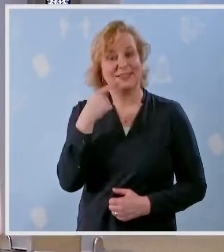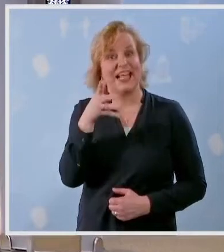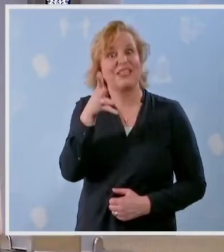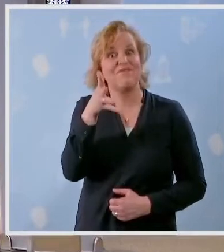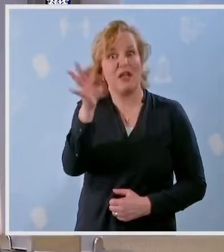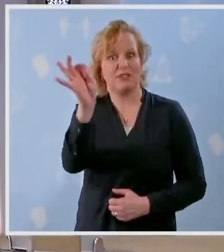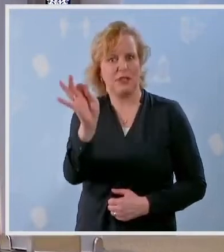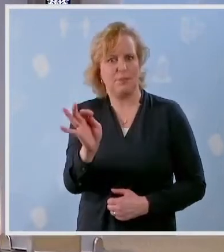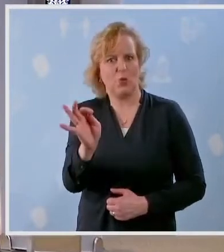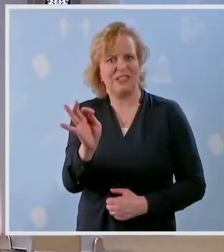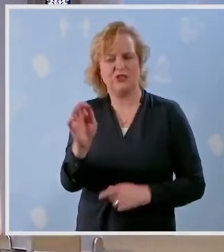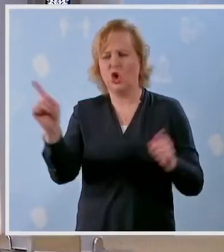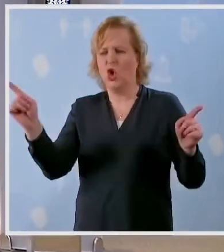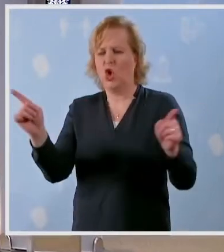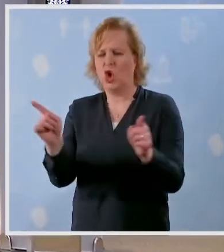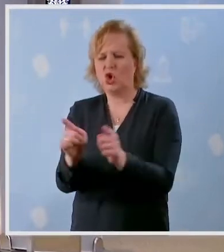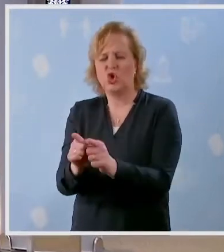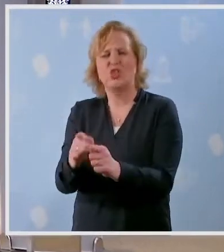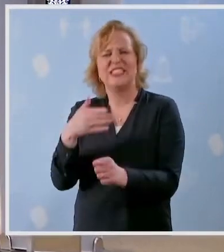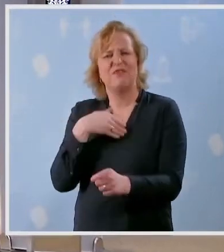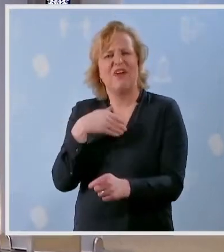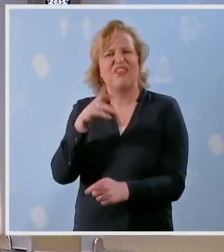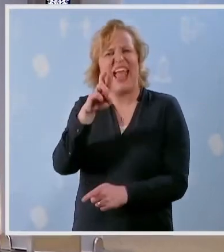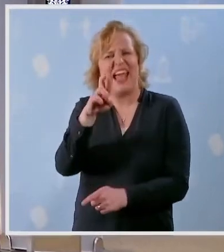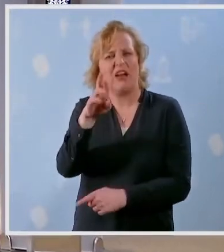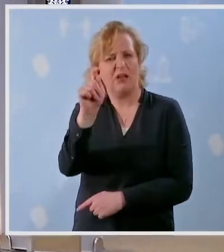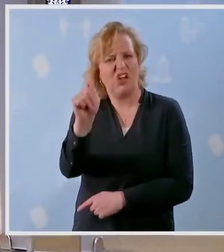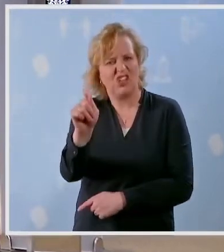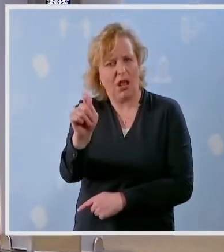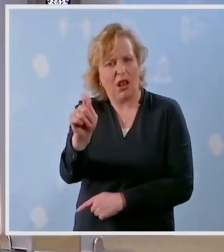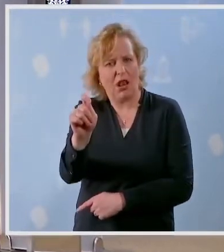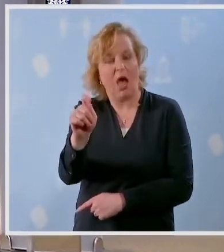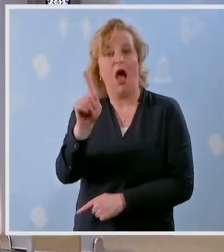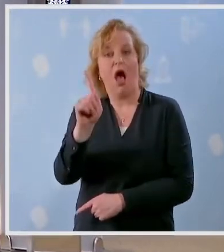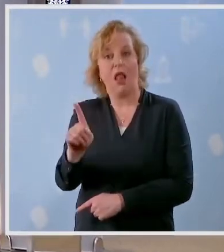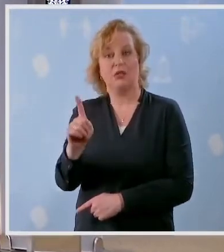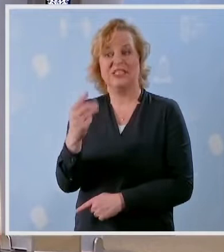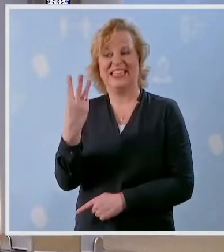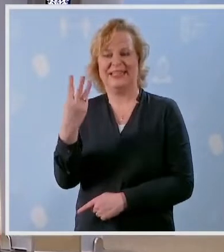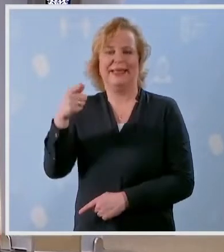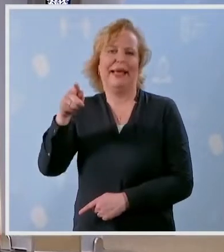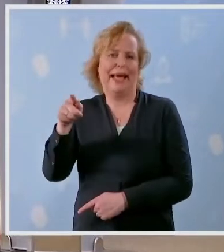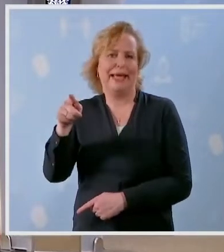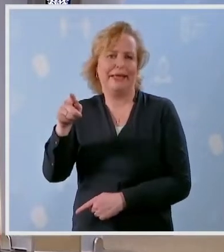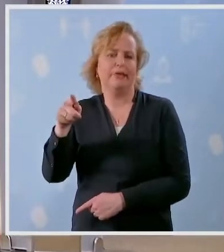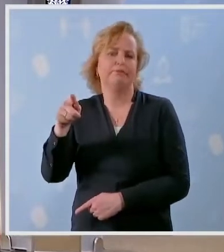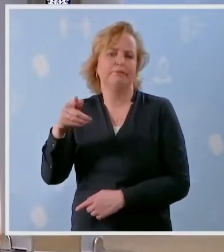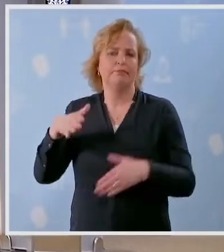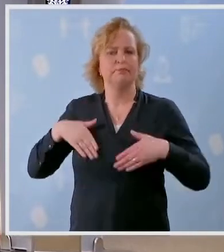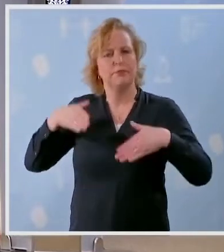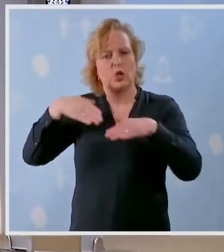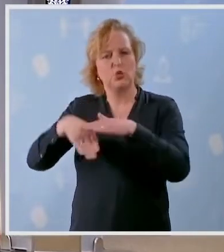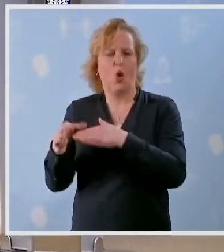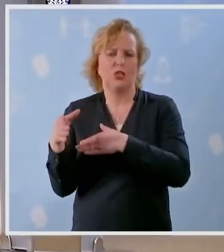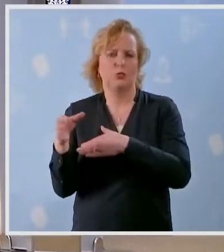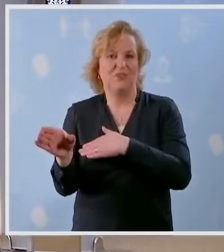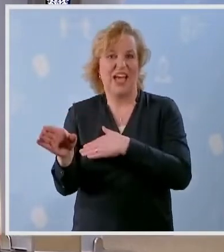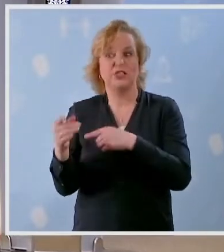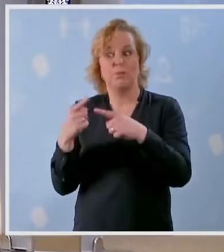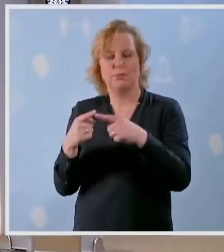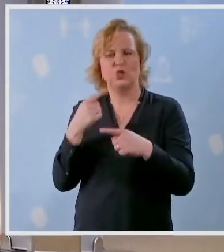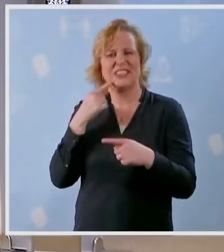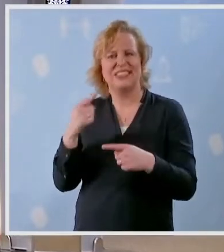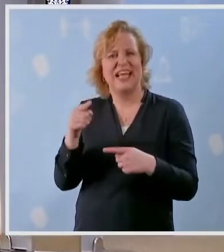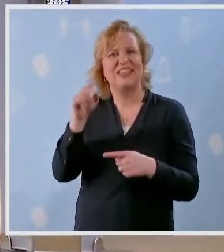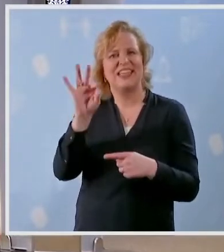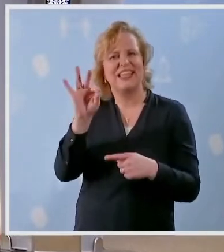Meneer Kuipers, u zei net, u refereerde net even aan die 15%, de reductie van het R-getal op het moment dat je het Corona-toegangsbewijs, dus 3G, invoert. Is